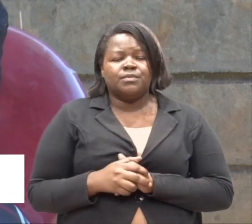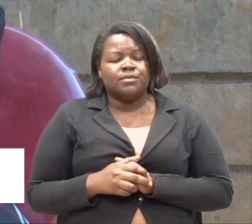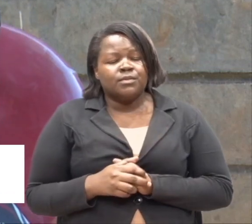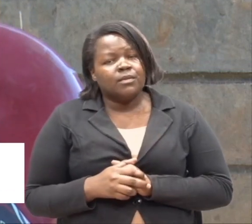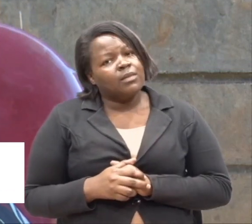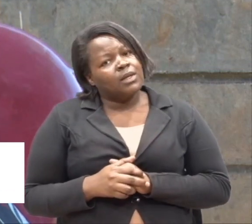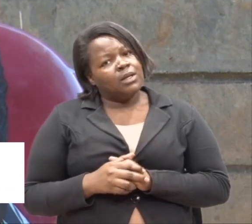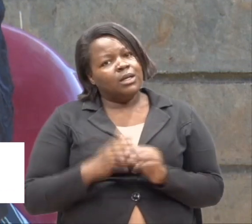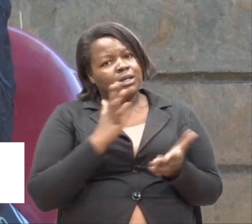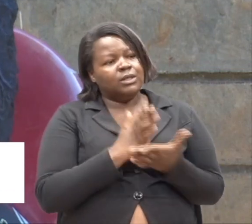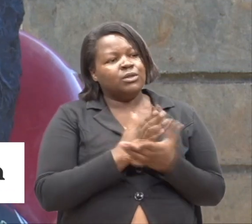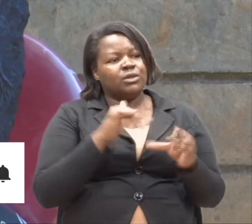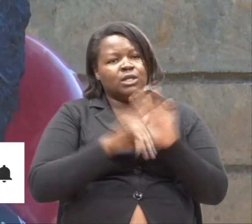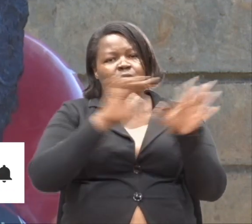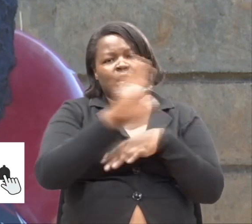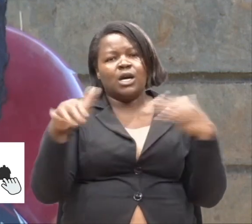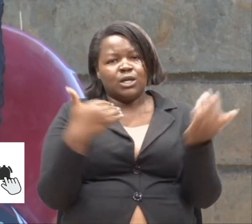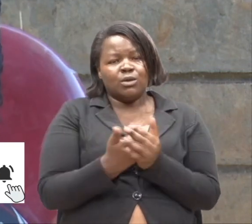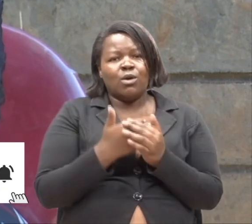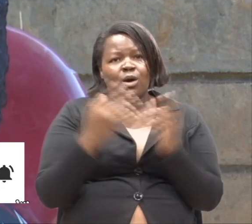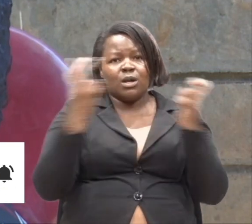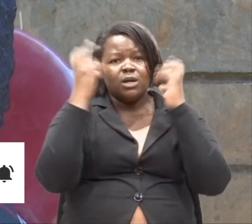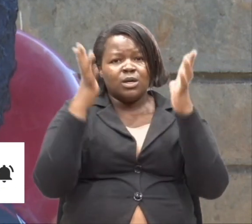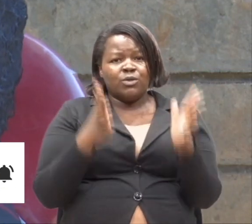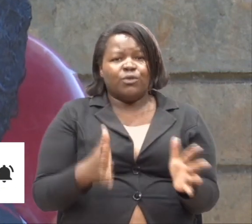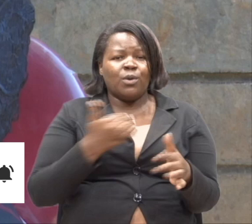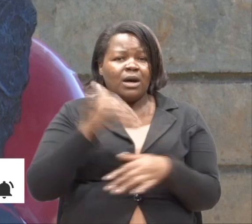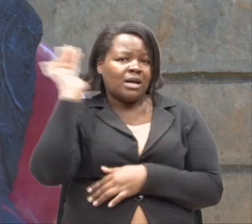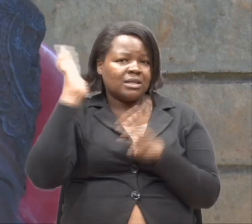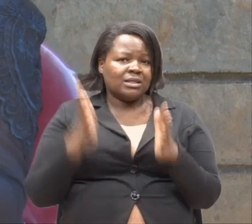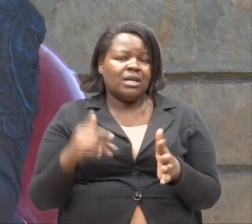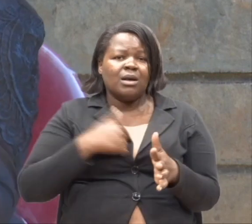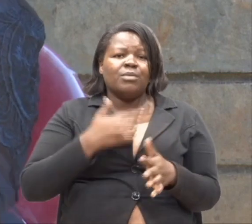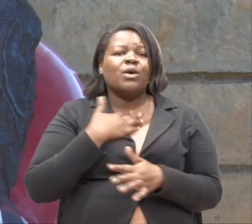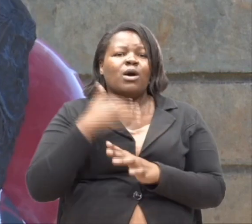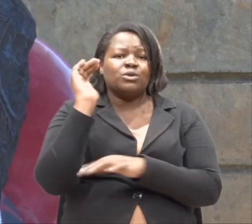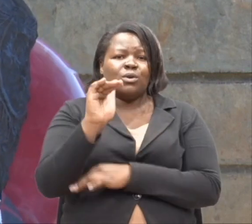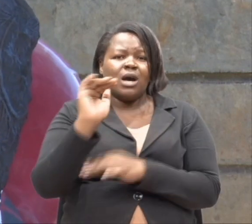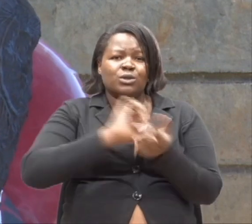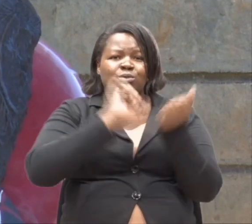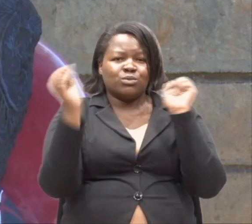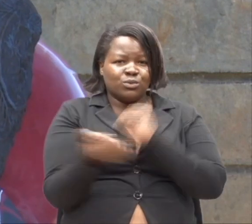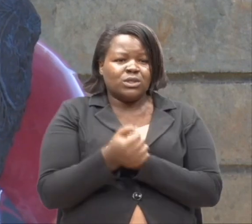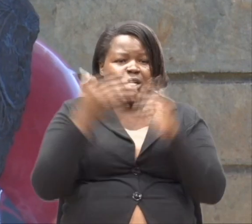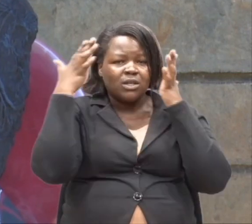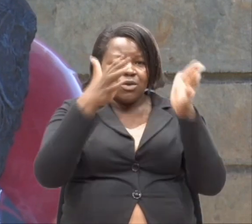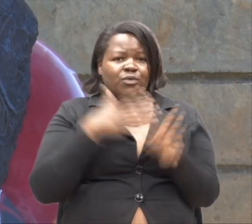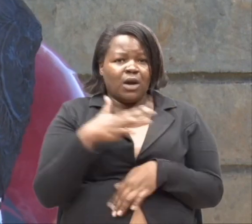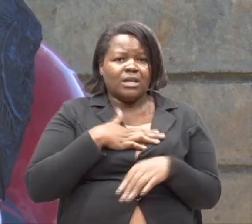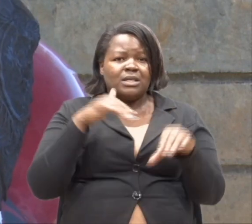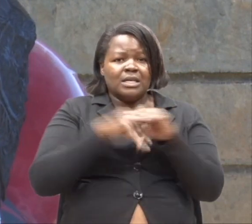kabisa. Na kwa haya yote. Misikilizaji na mtelemaji mpendwa. Naomba tuweze kubadilisha mutazamo